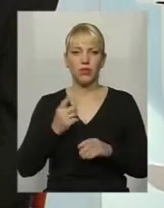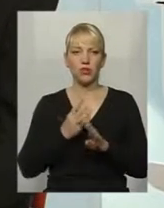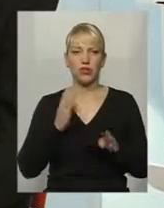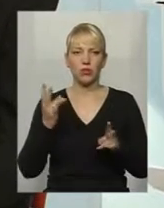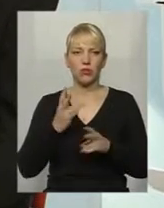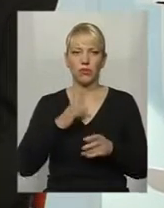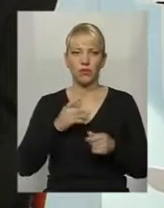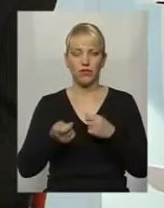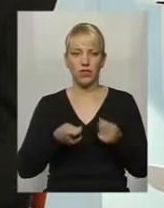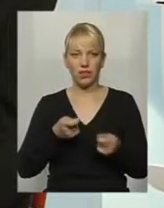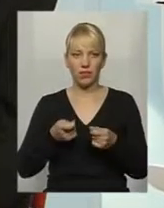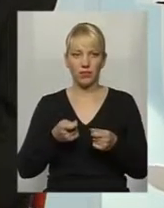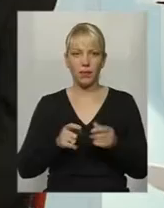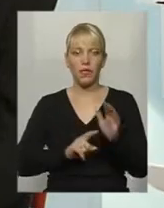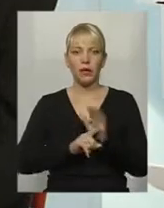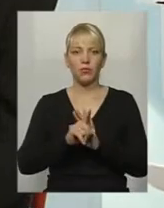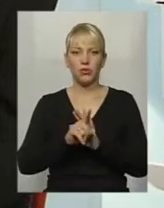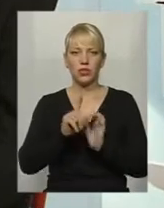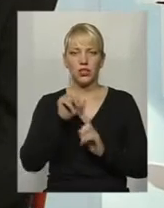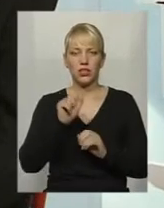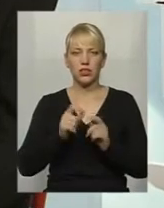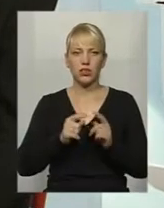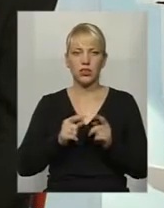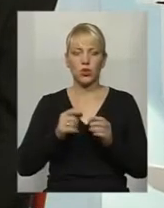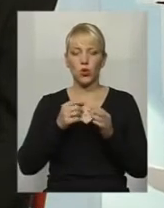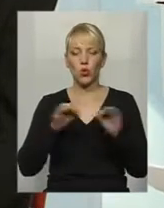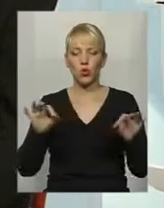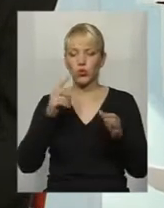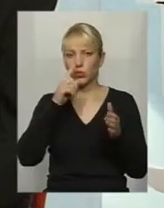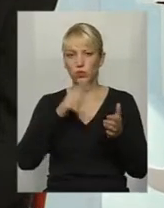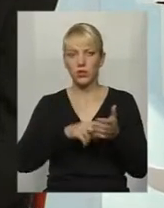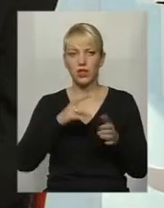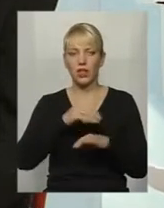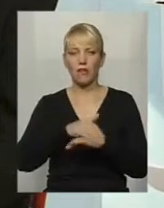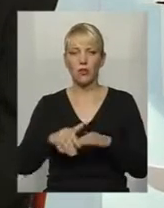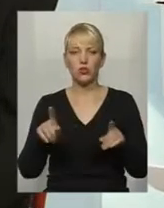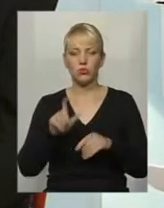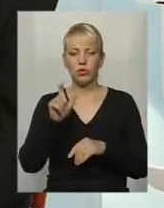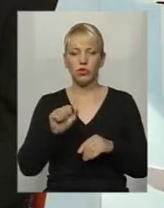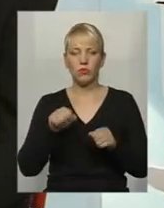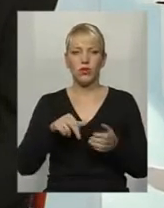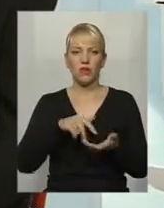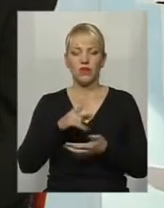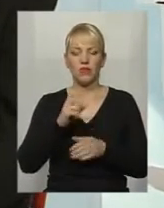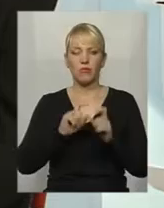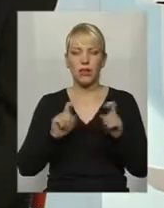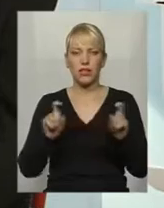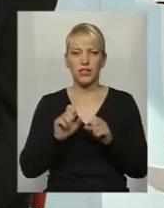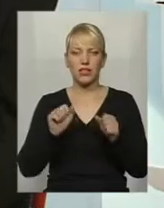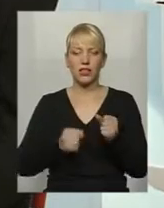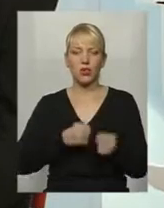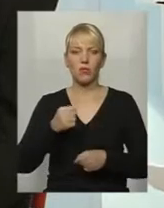звичайно, влада. Починаючи з доступності на вулиці, для того, щоб людина могла вийти в магазин, добратися до